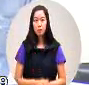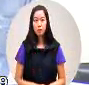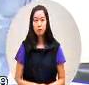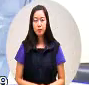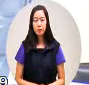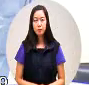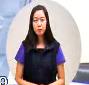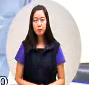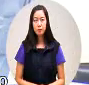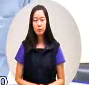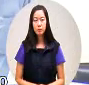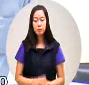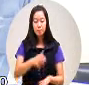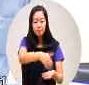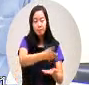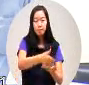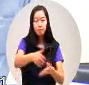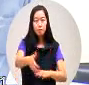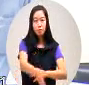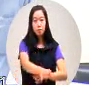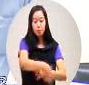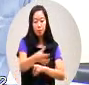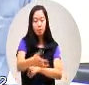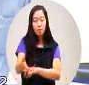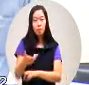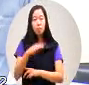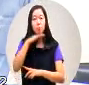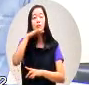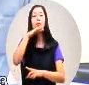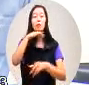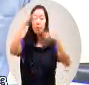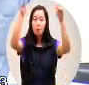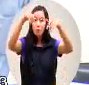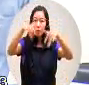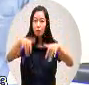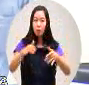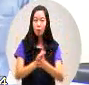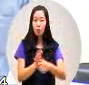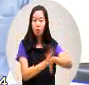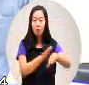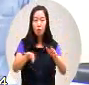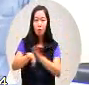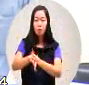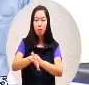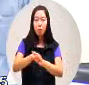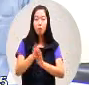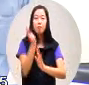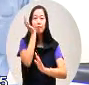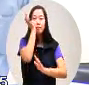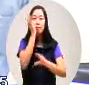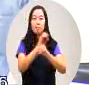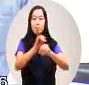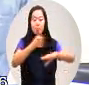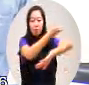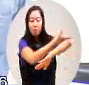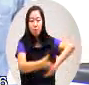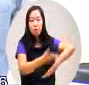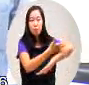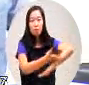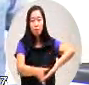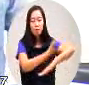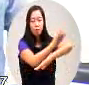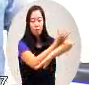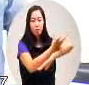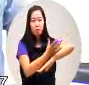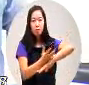那么挖两边等到一下雨两边的土石又回流到河